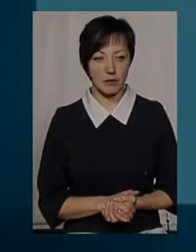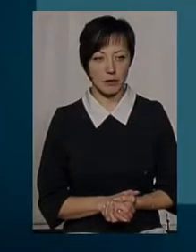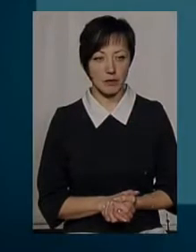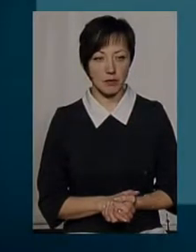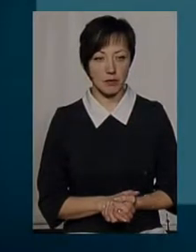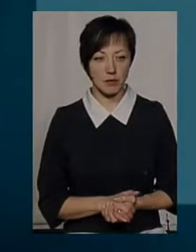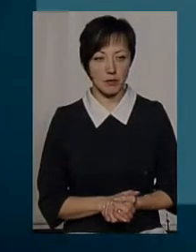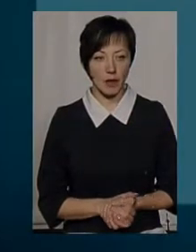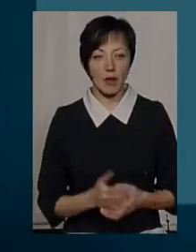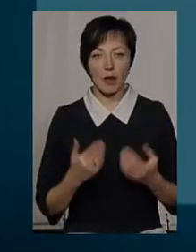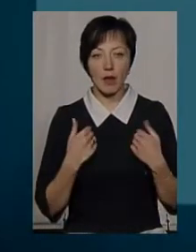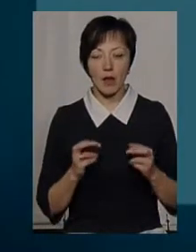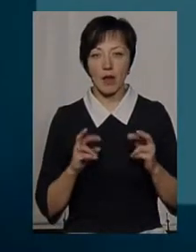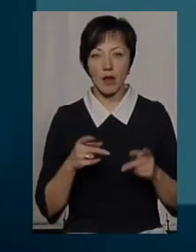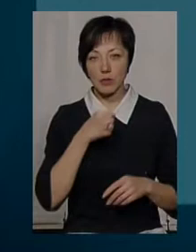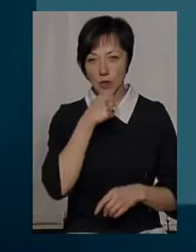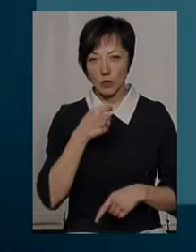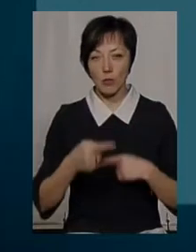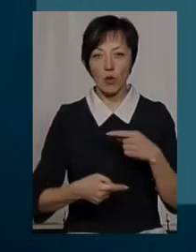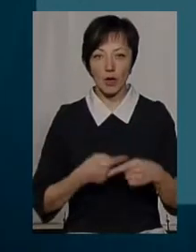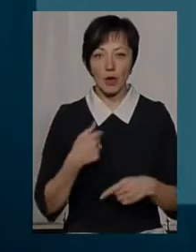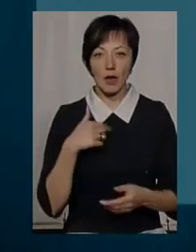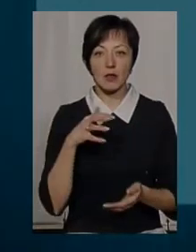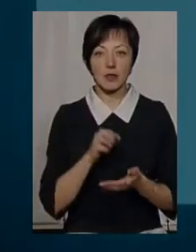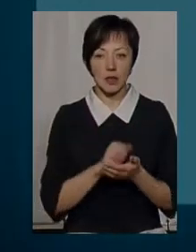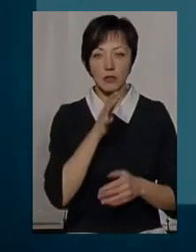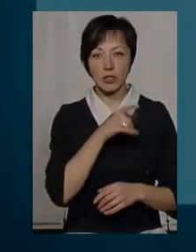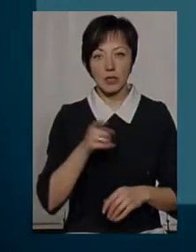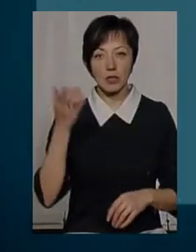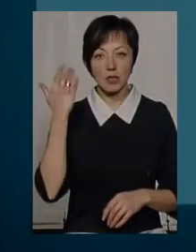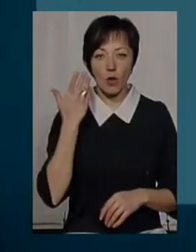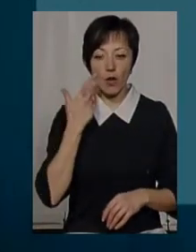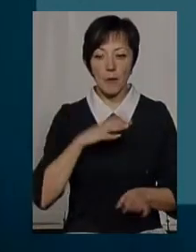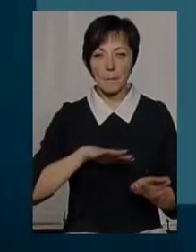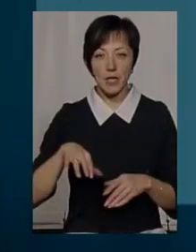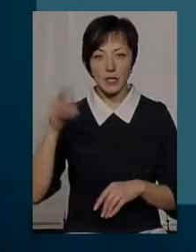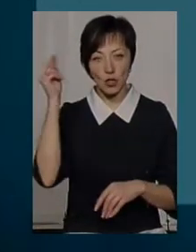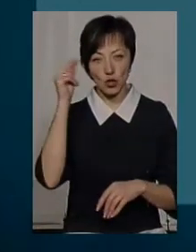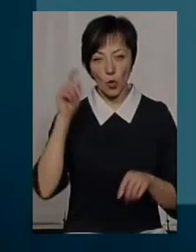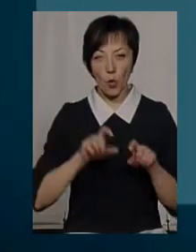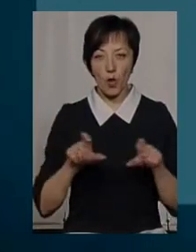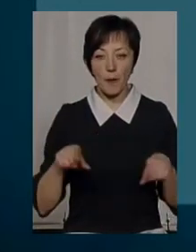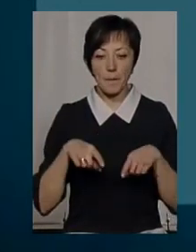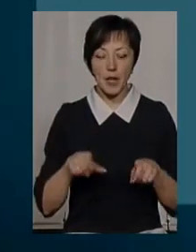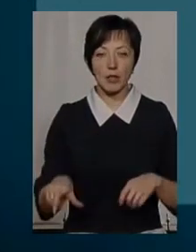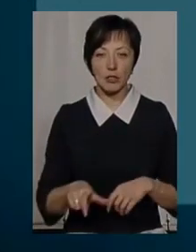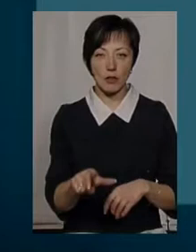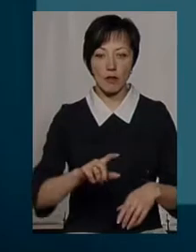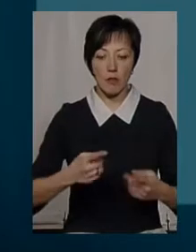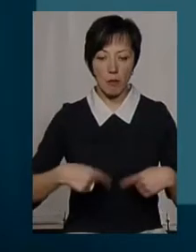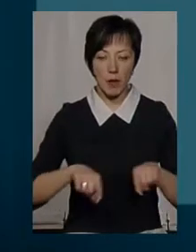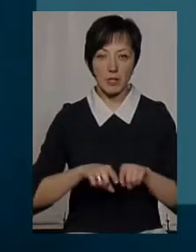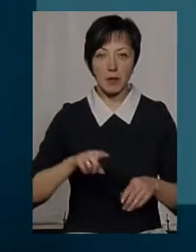Я як старше покоління, я ще застав ті часи, коли ми після школи пігали на річки, які тут в межах міста